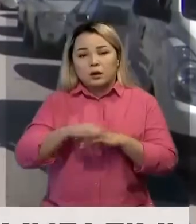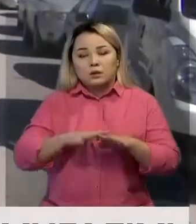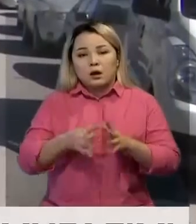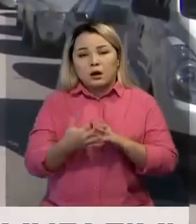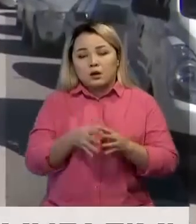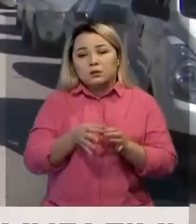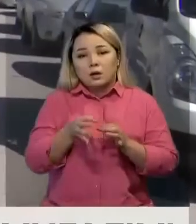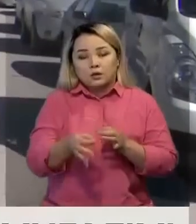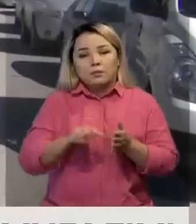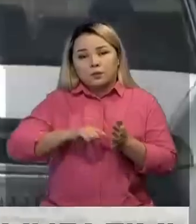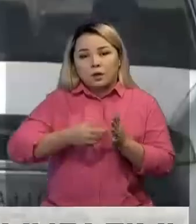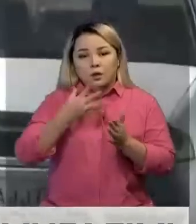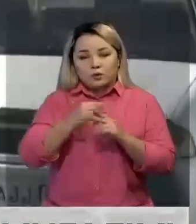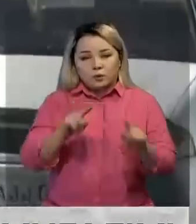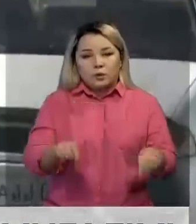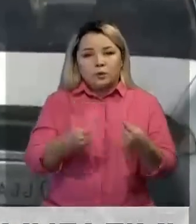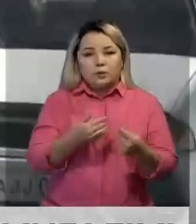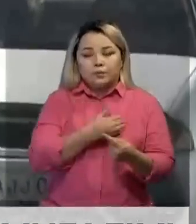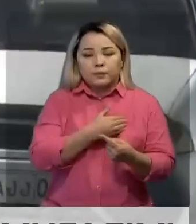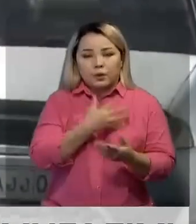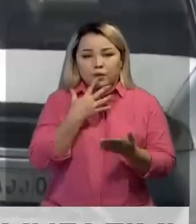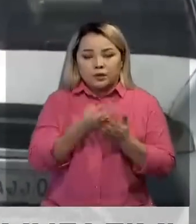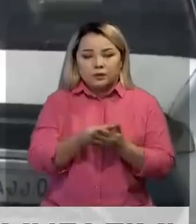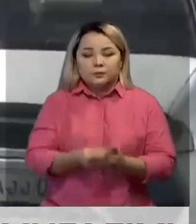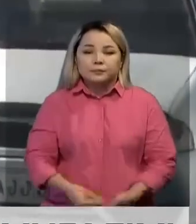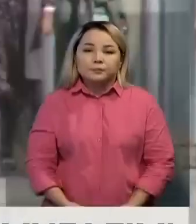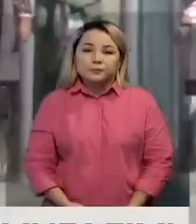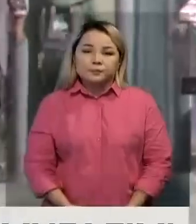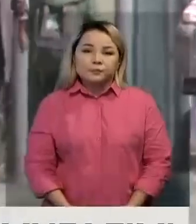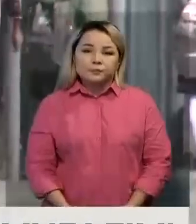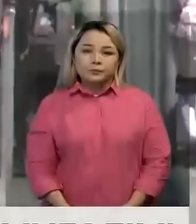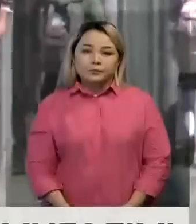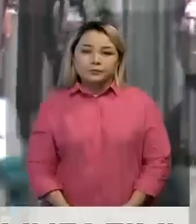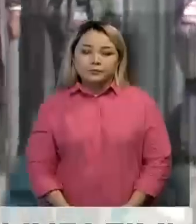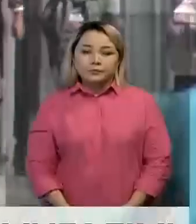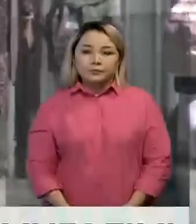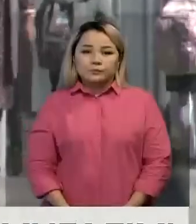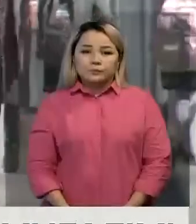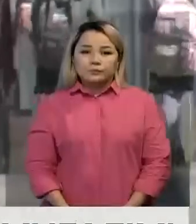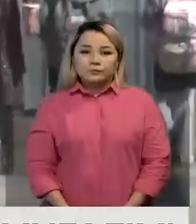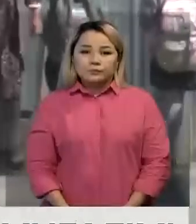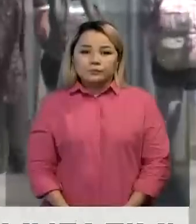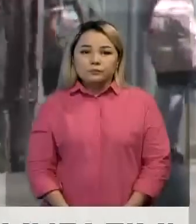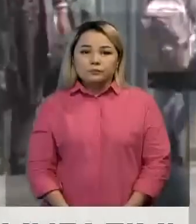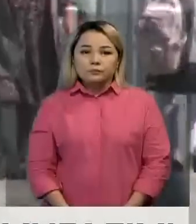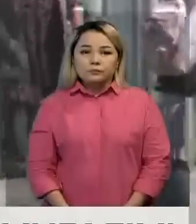қайтып келуді мақсат етіп отыр. Қырлағашқай Пеква, Нұрдаблет Жақсыбаев, Қабарашырма 4, Алматы обылсынан.